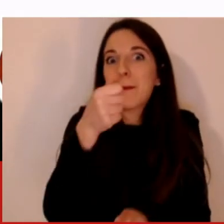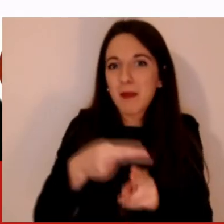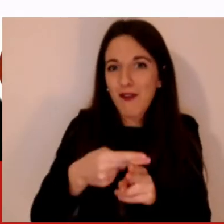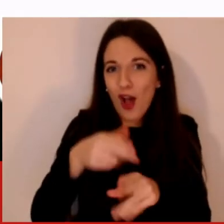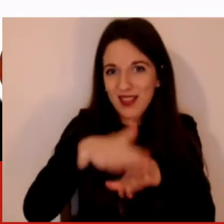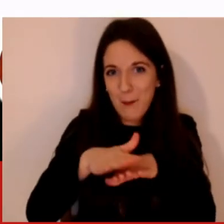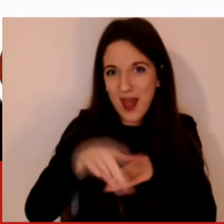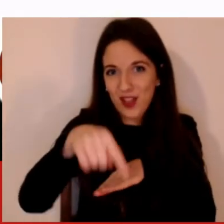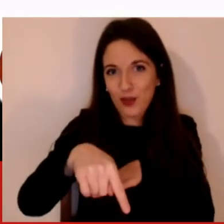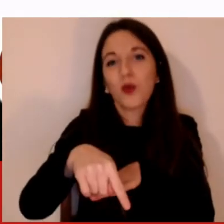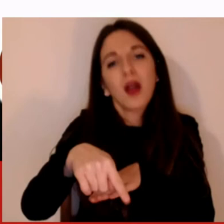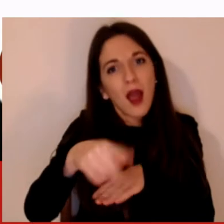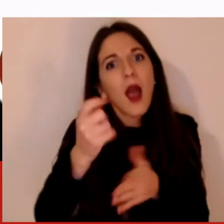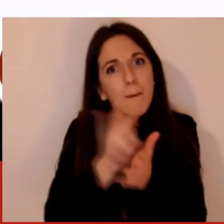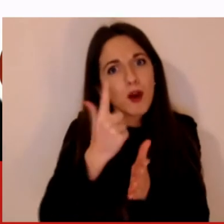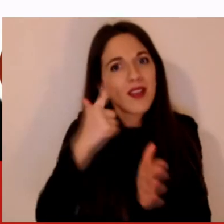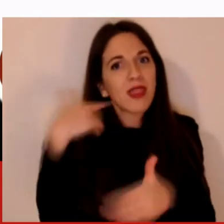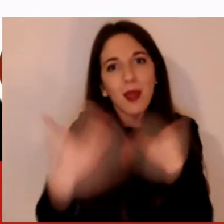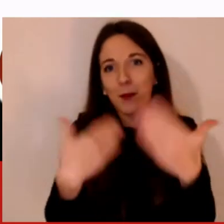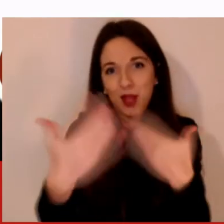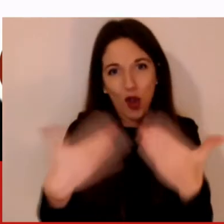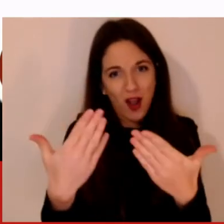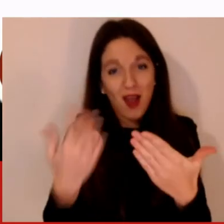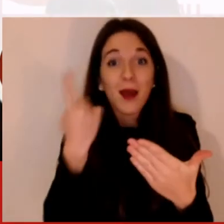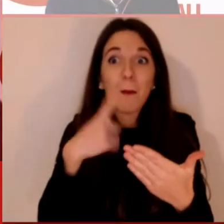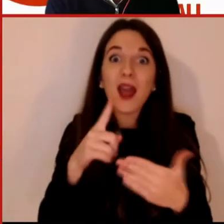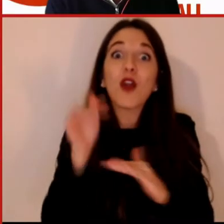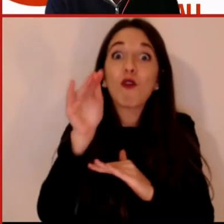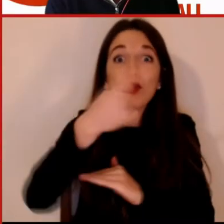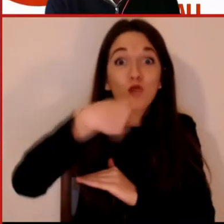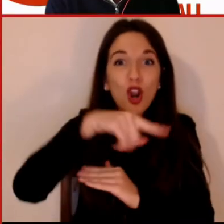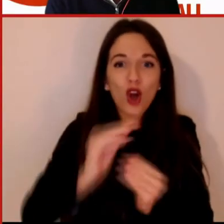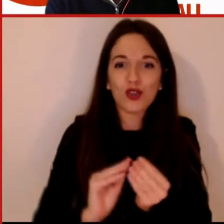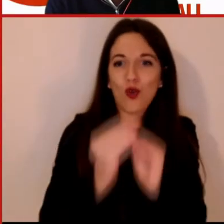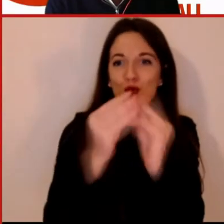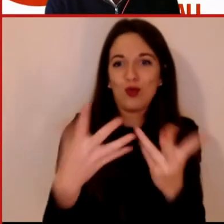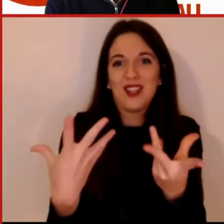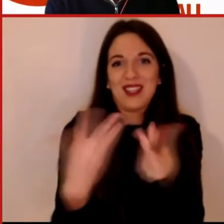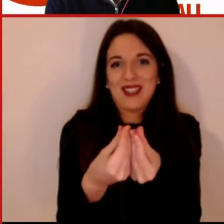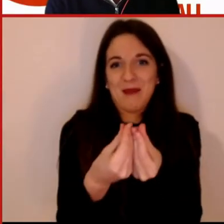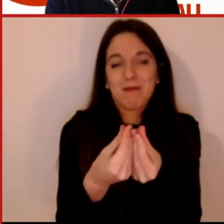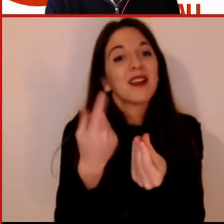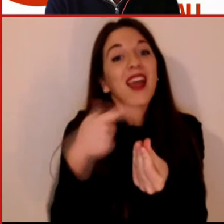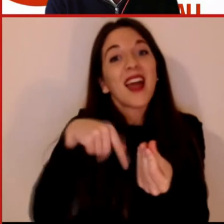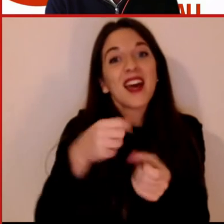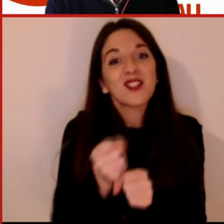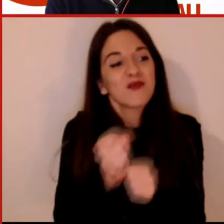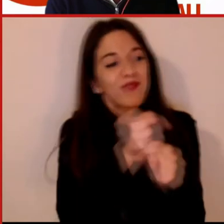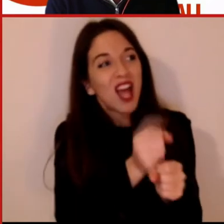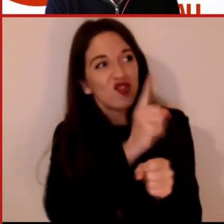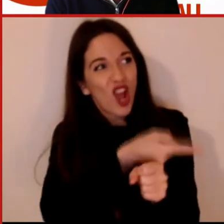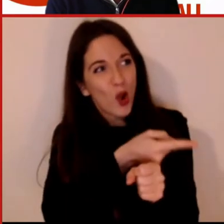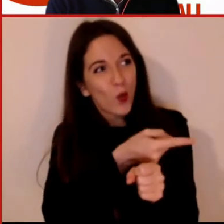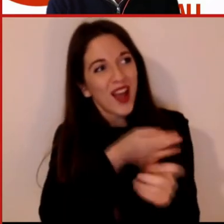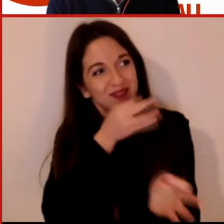il nostro lavoro e soprattutto per costruire insieme il nostro futuro. Quindi lascio la parola a Gianluca perché ci porti dentro all'evento.